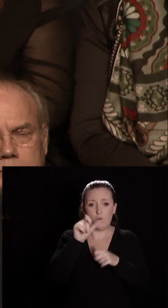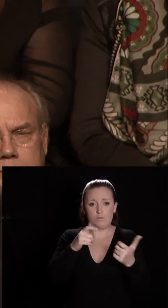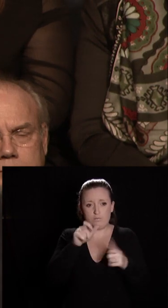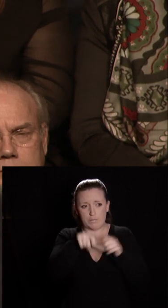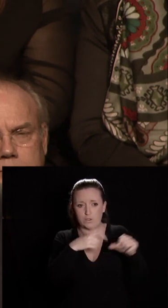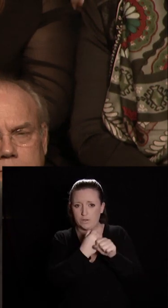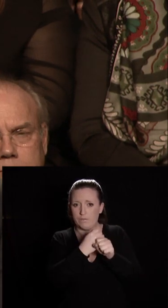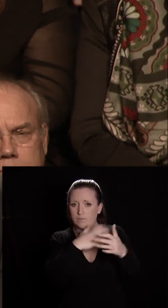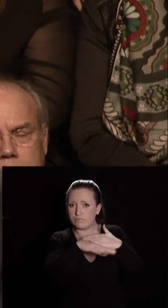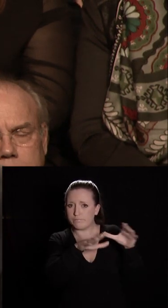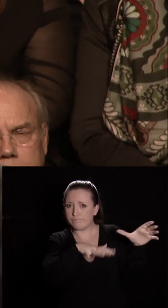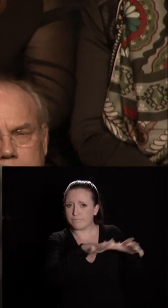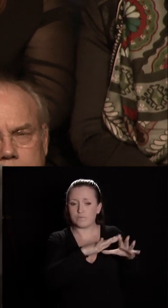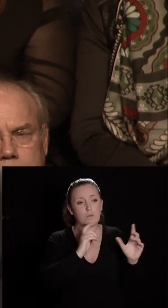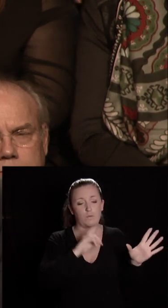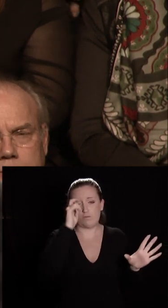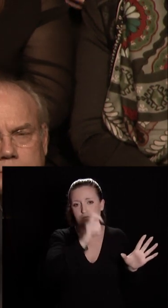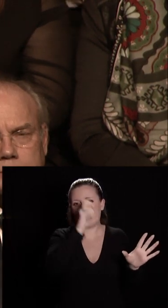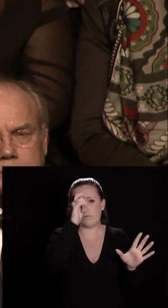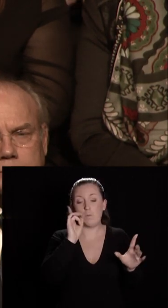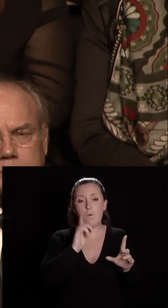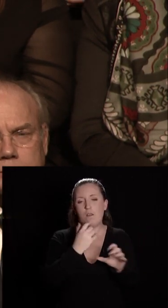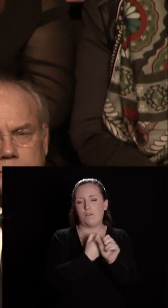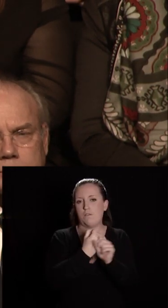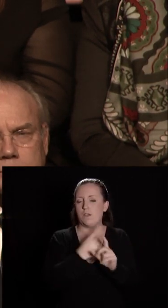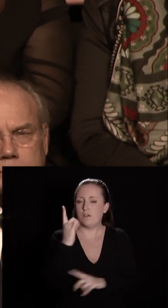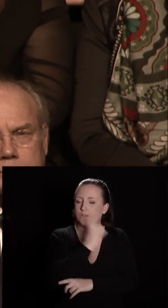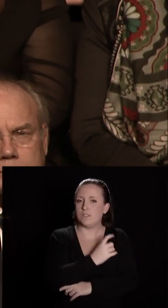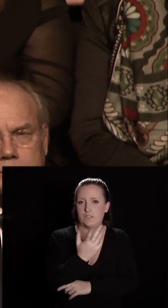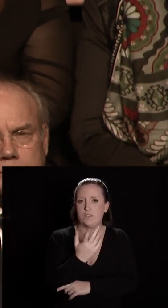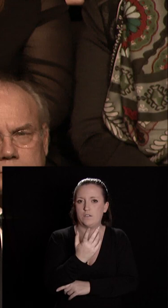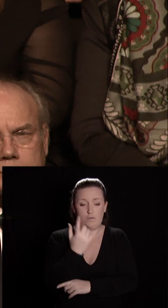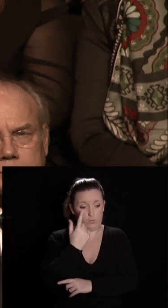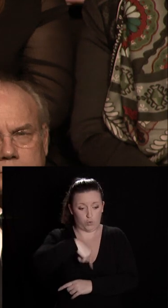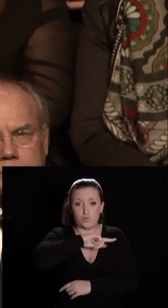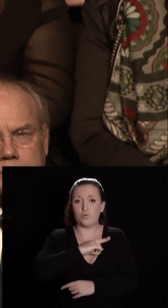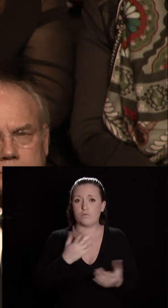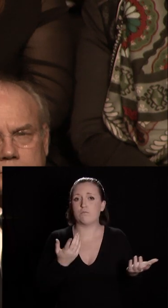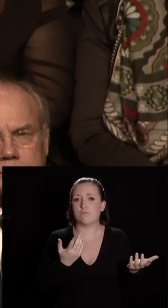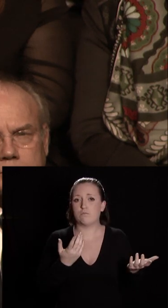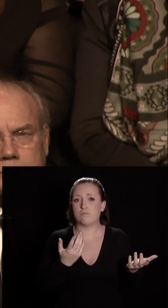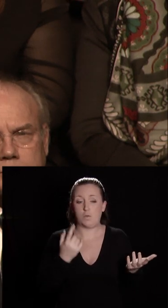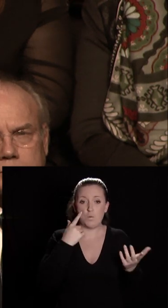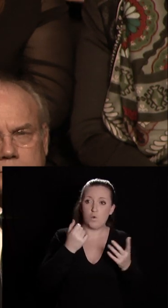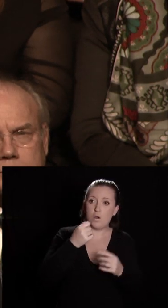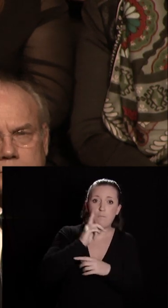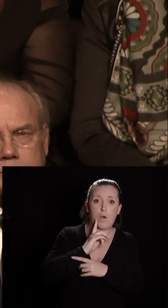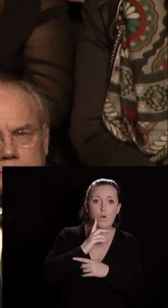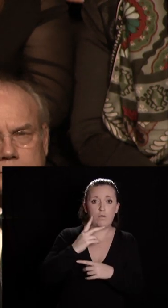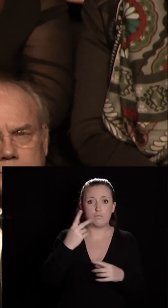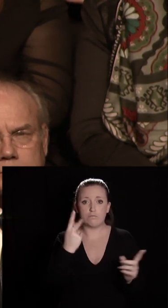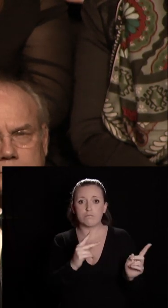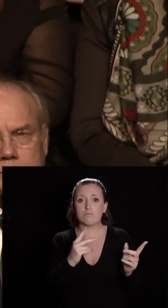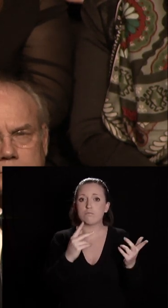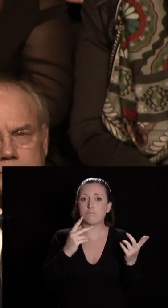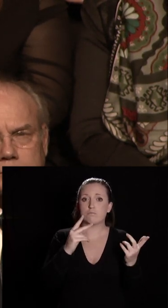reconnaissance pour le travail très difficile auprès de nous, auprès de nos parents, de nos proches qu